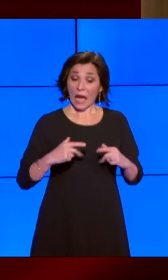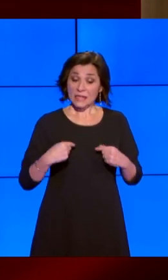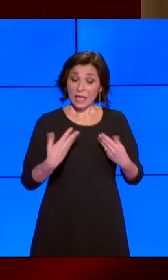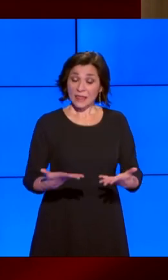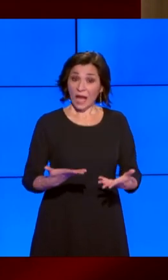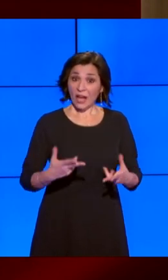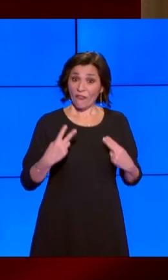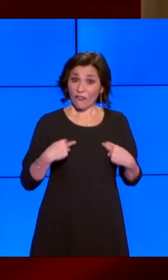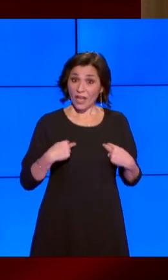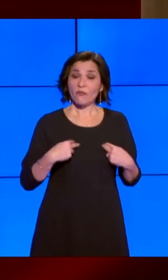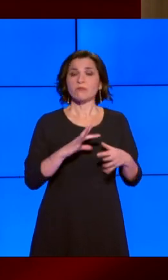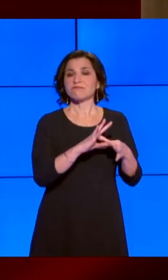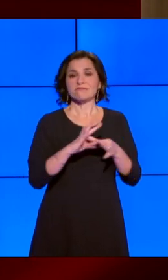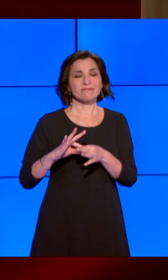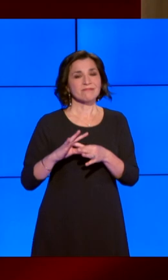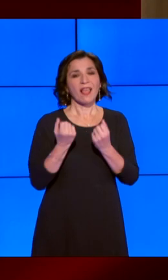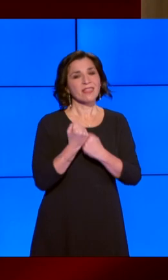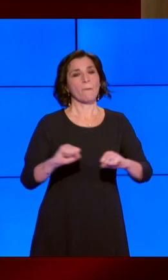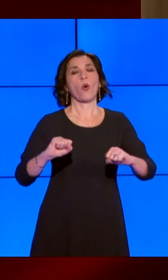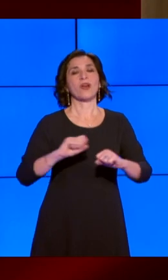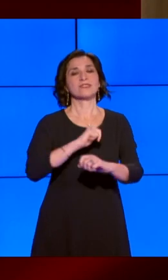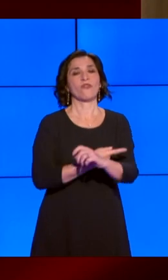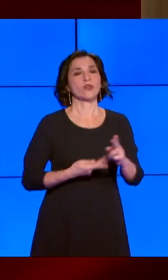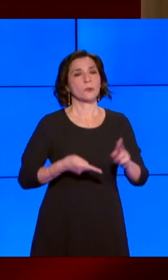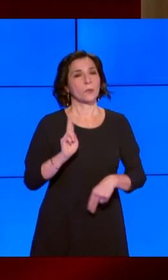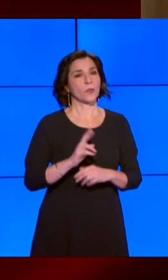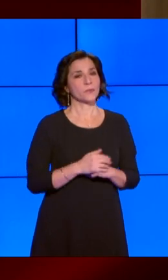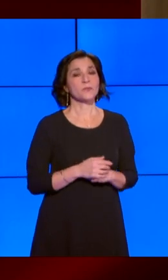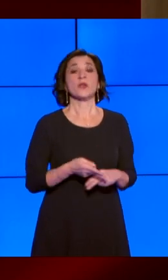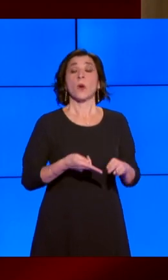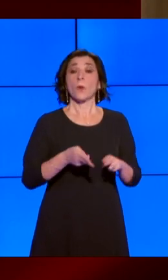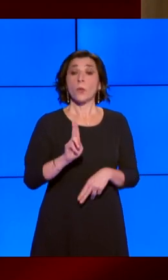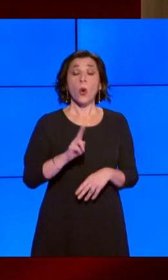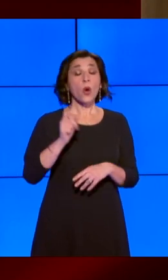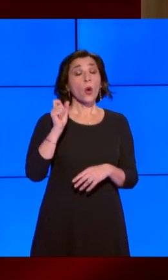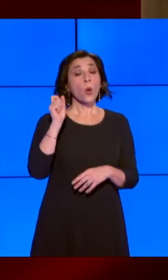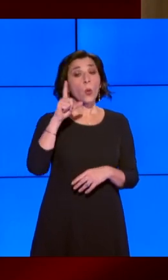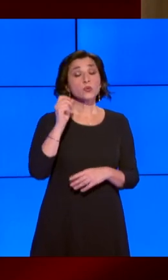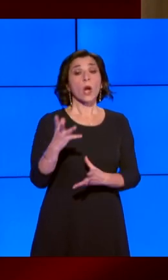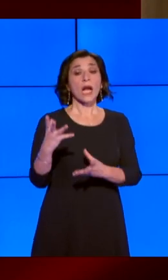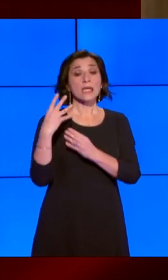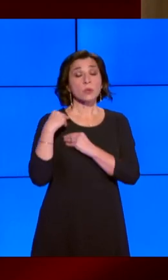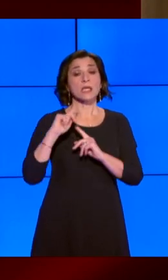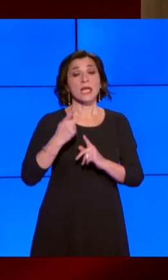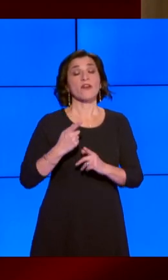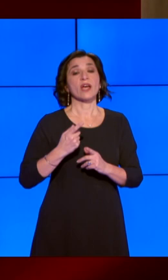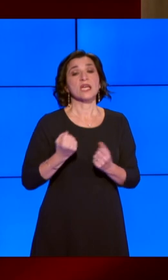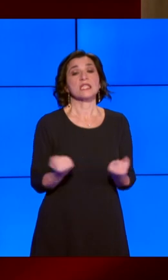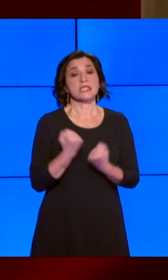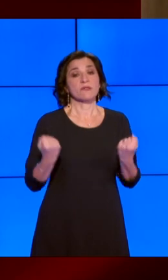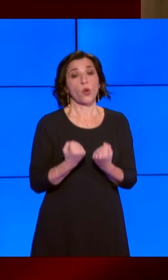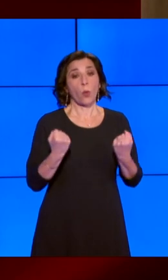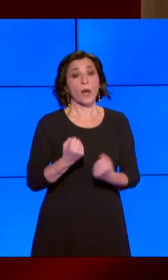E' importante anche sviluppare sempre di più una cultura della responsabilità, che riguarda tutti,